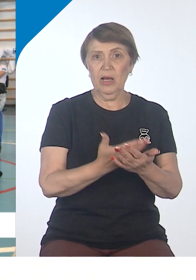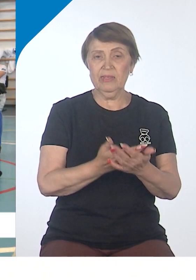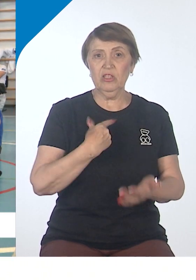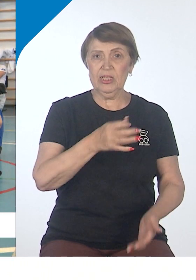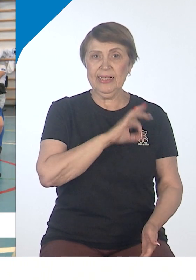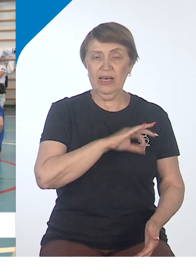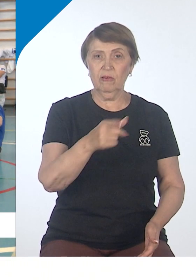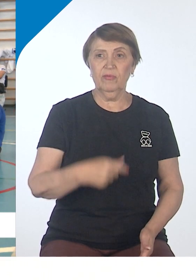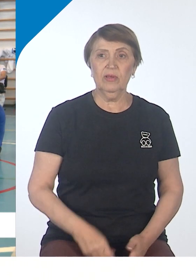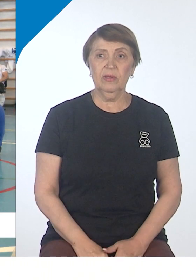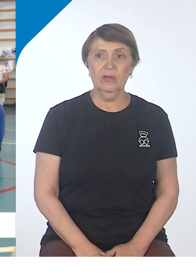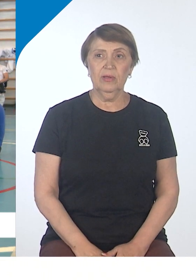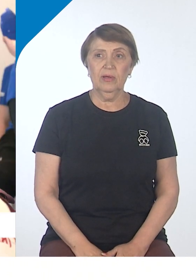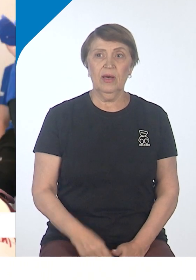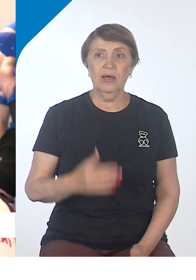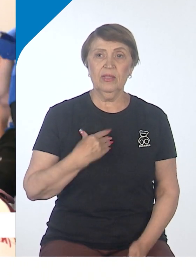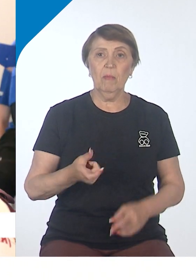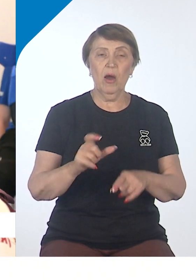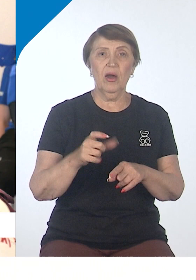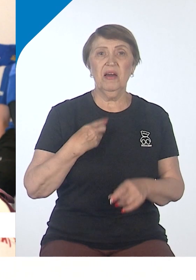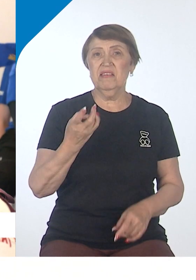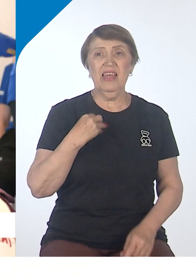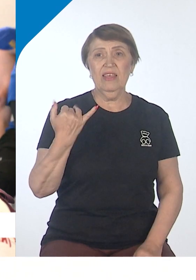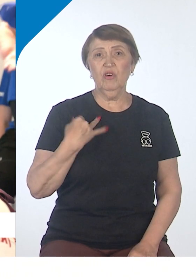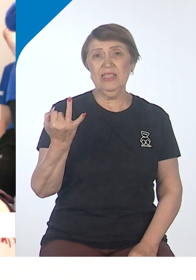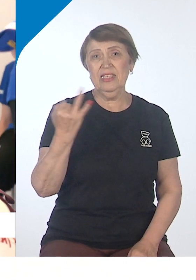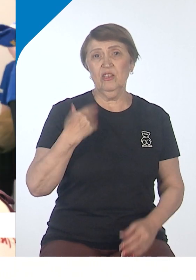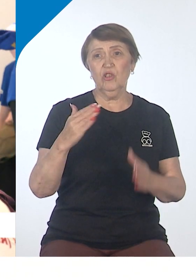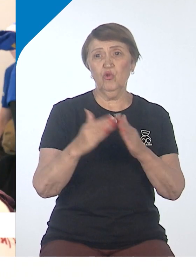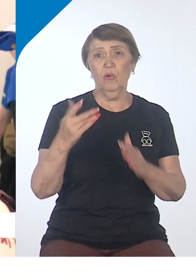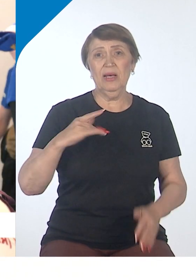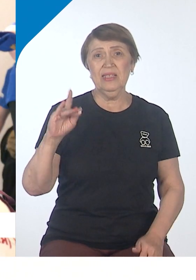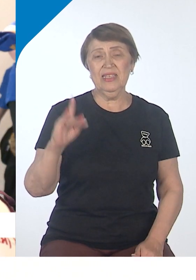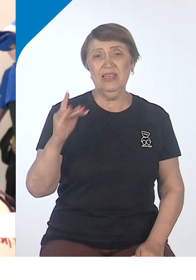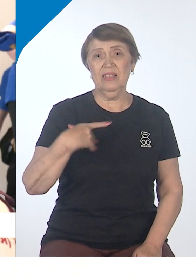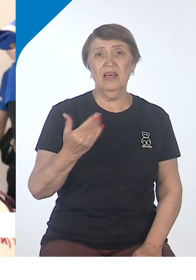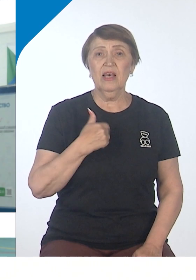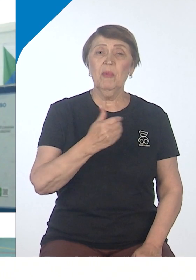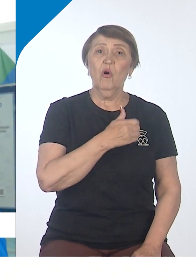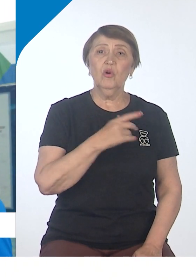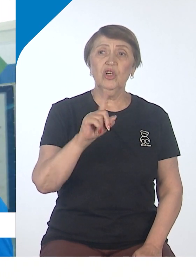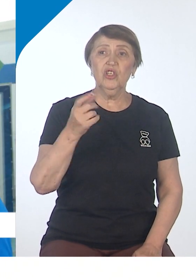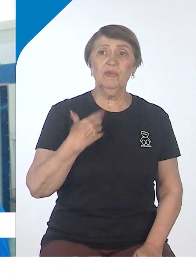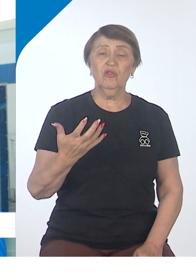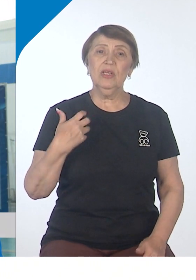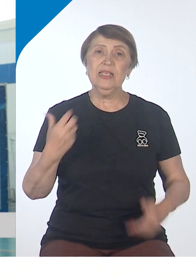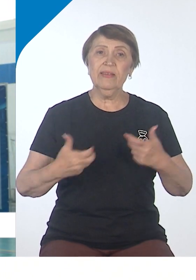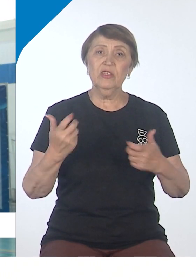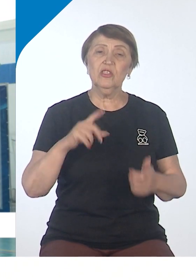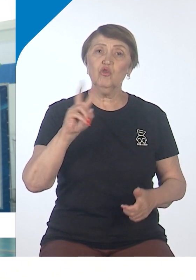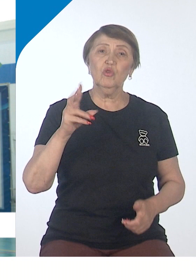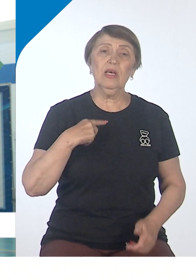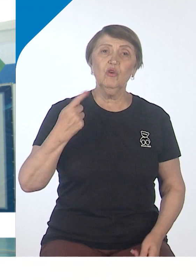на Инва-Амуре. Нам уже не интересно дома сидеть. Нам хочется где-то двигаться, где-то чем-то заниматься. Что замотивировало?